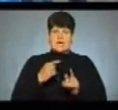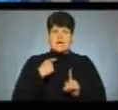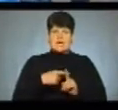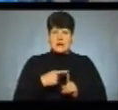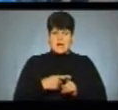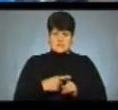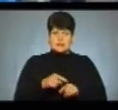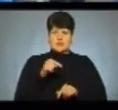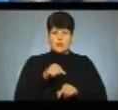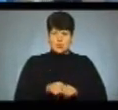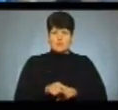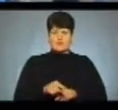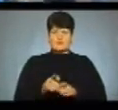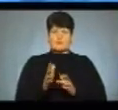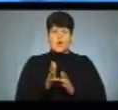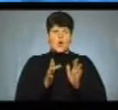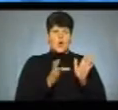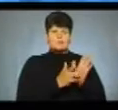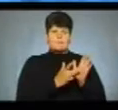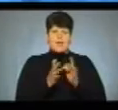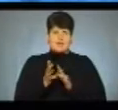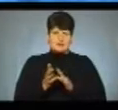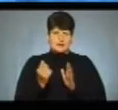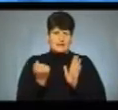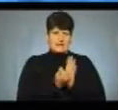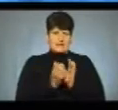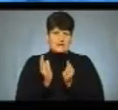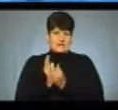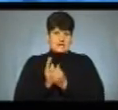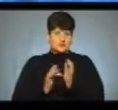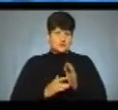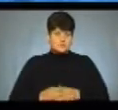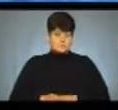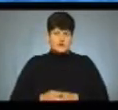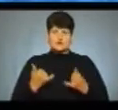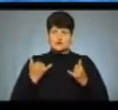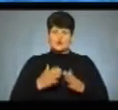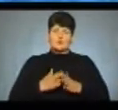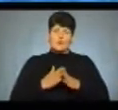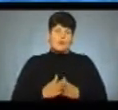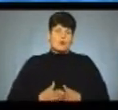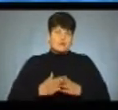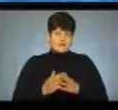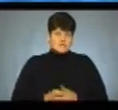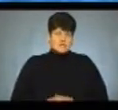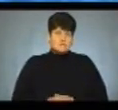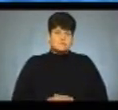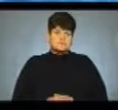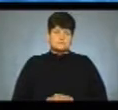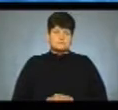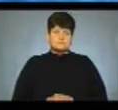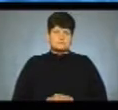на якому розп'ятий Ісус. Я сьогодні молився і